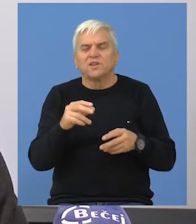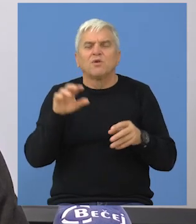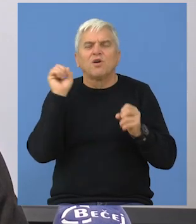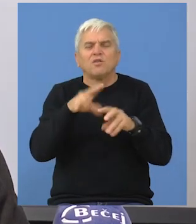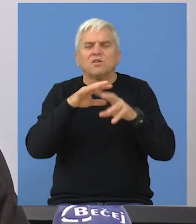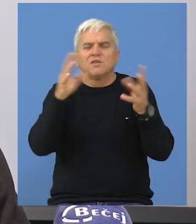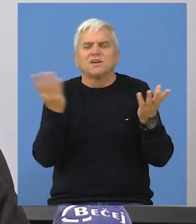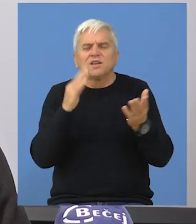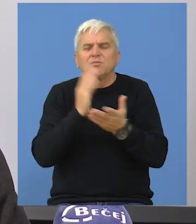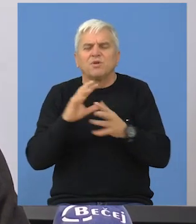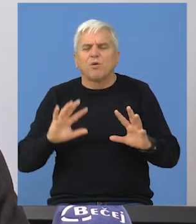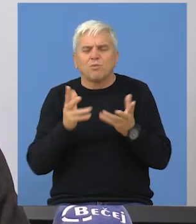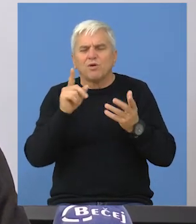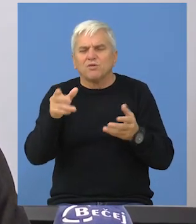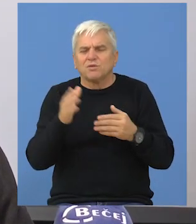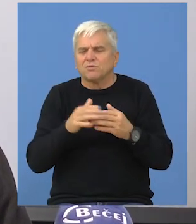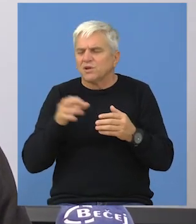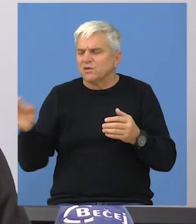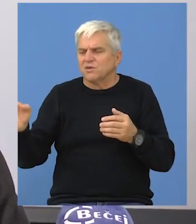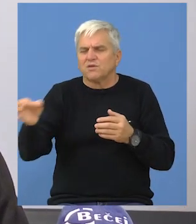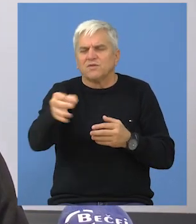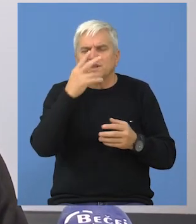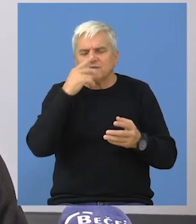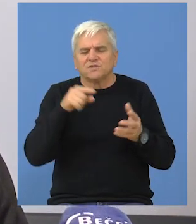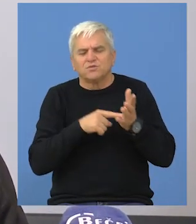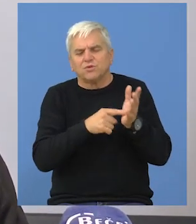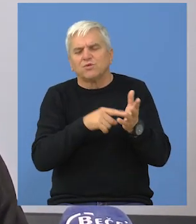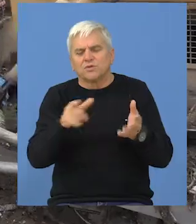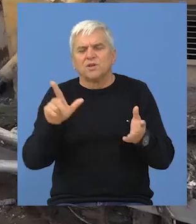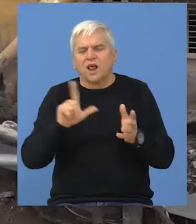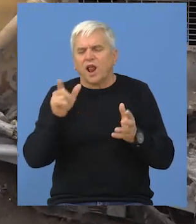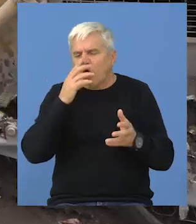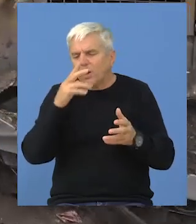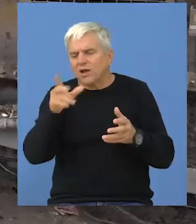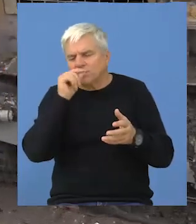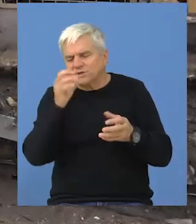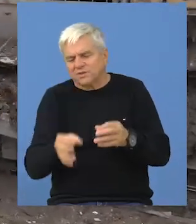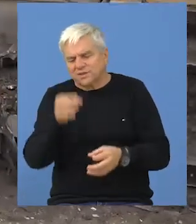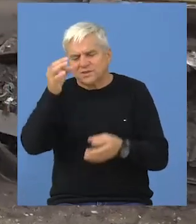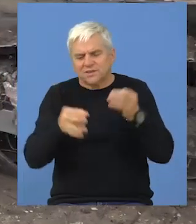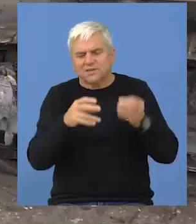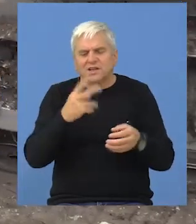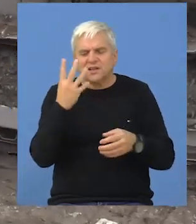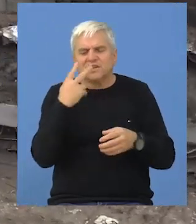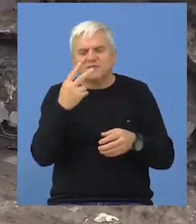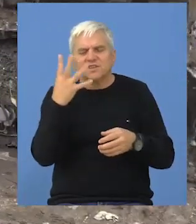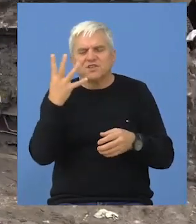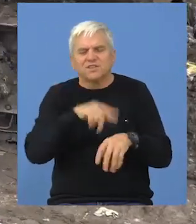tu gde je bilo požara, tih okolnih biotrnava čega su skrenuli pažnju i u toku, tako da 24